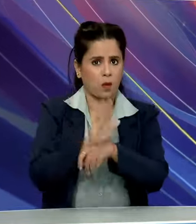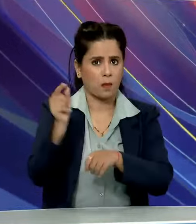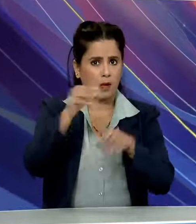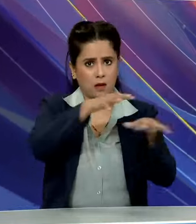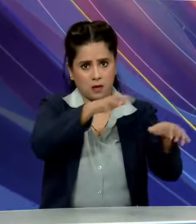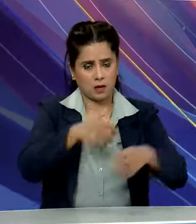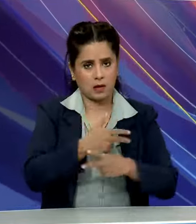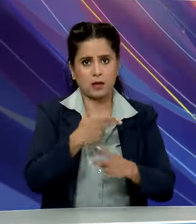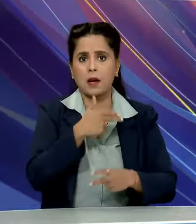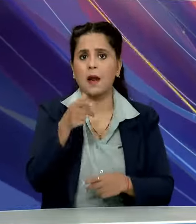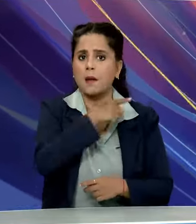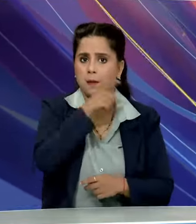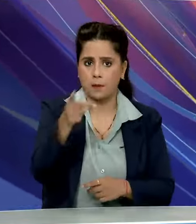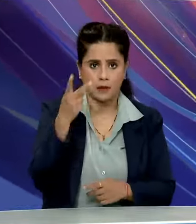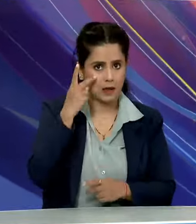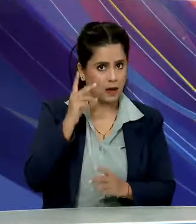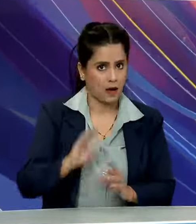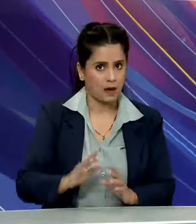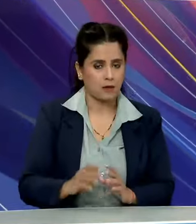आरोप लगाया